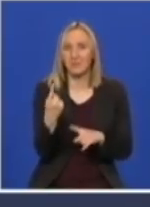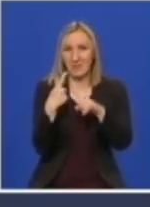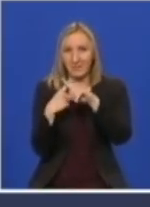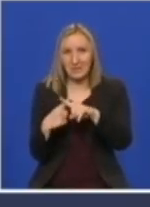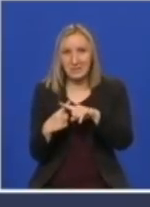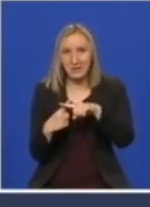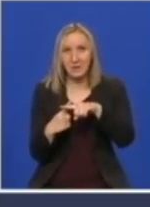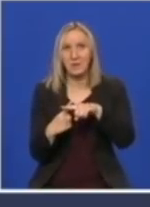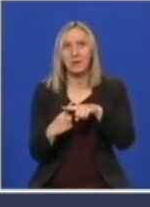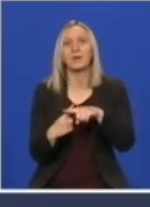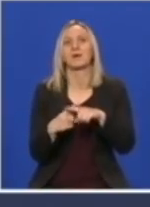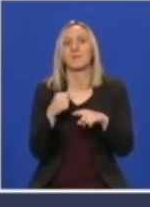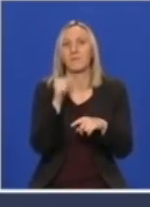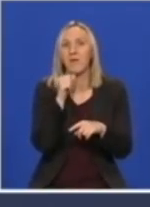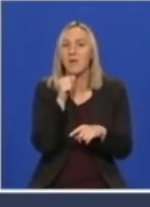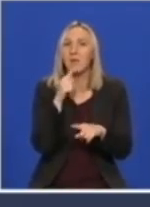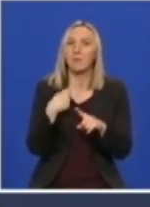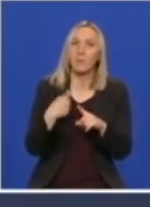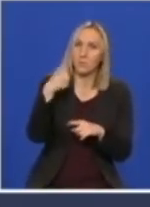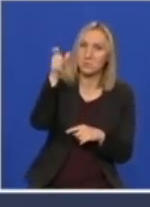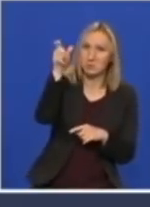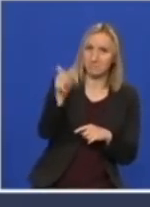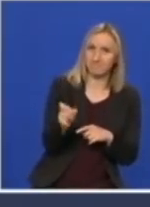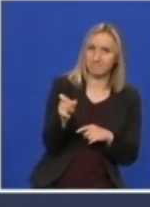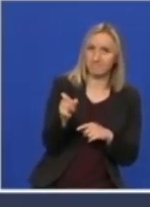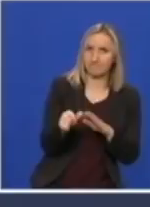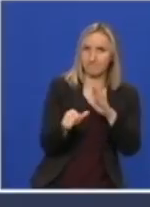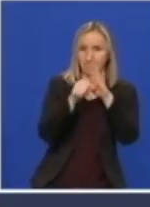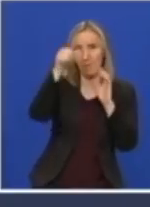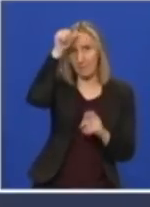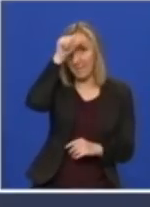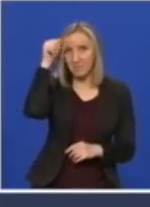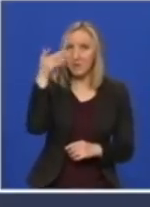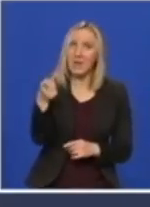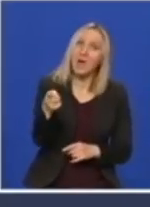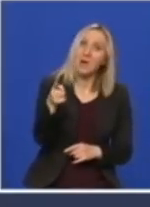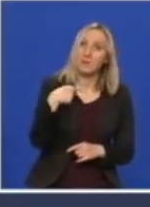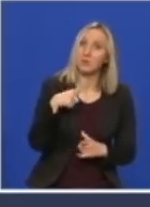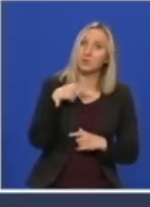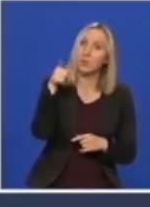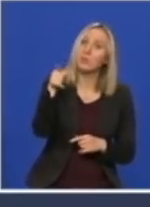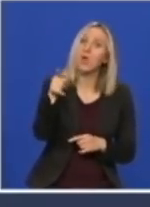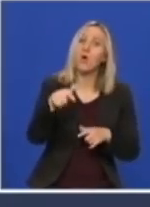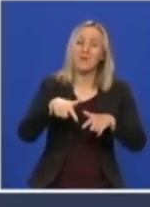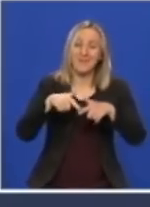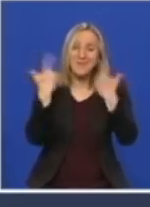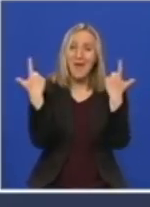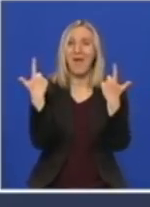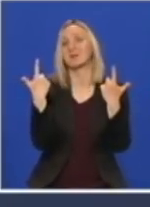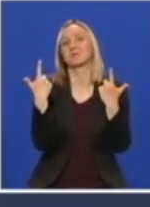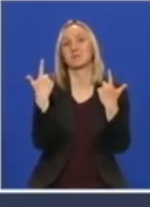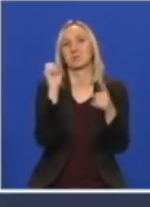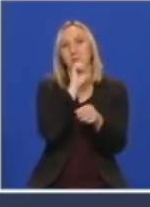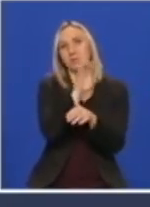i od njenog patrijarha, da vrlo jasno da